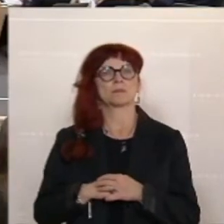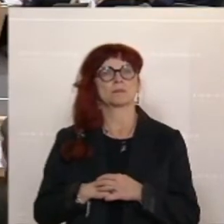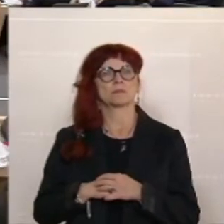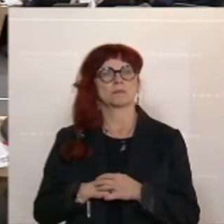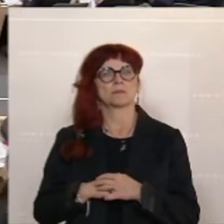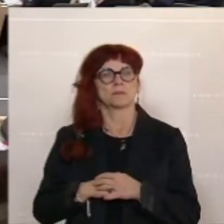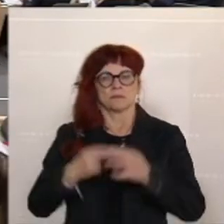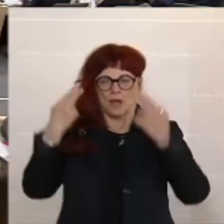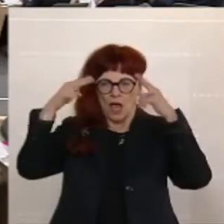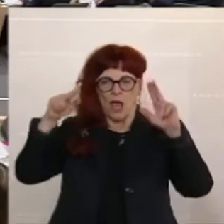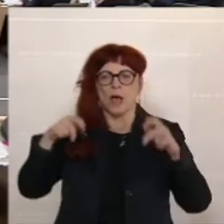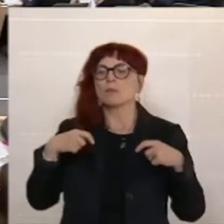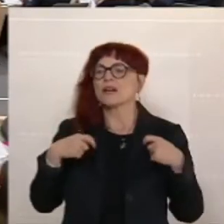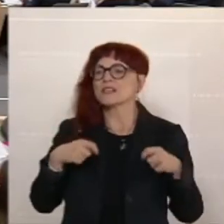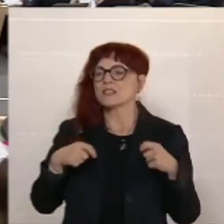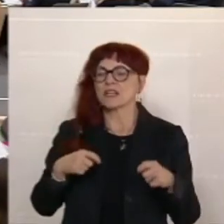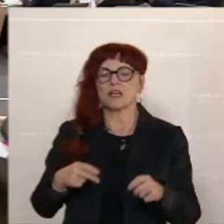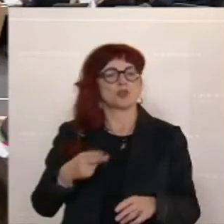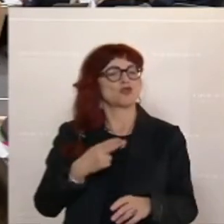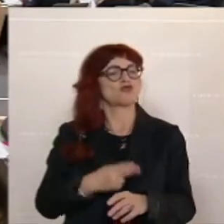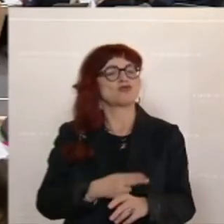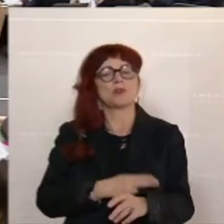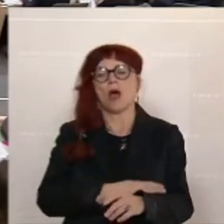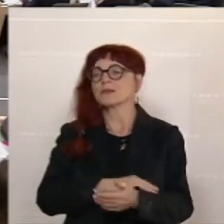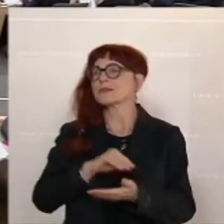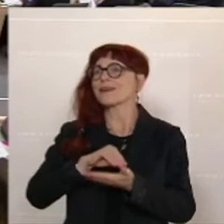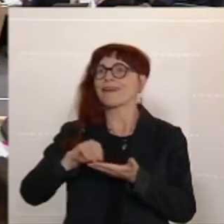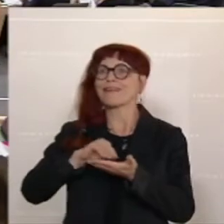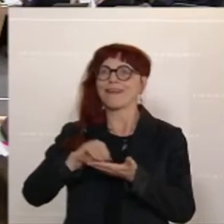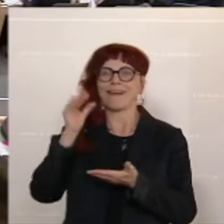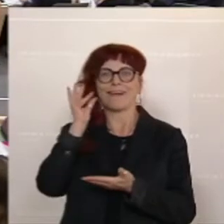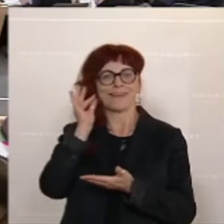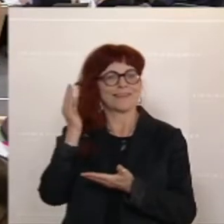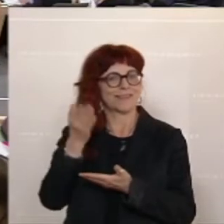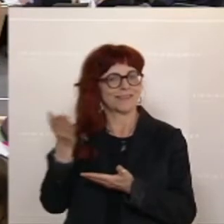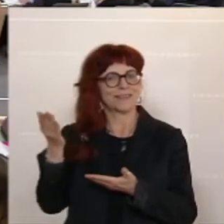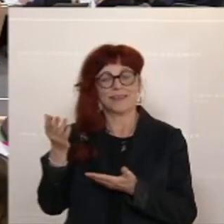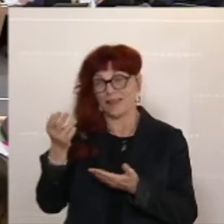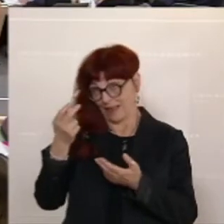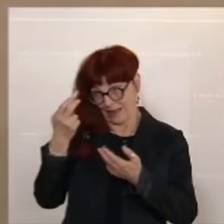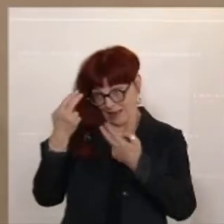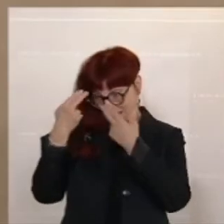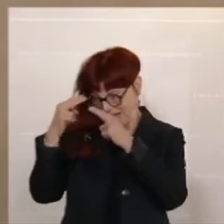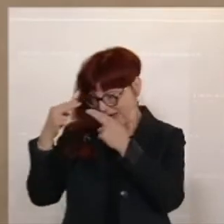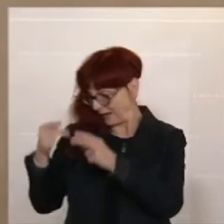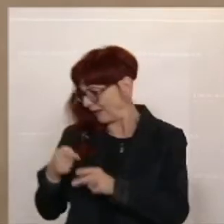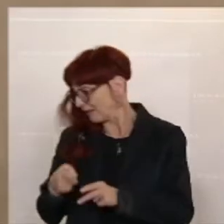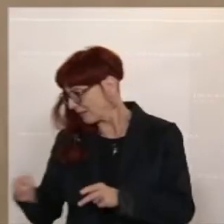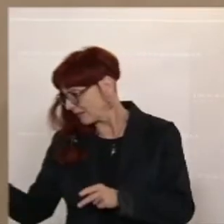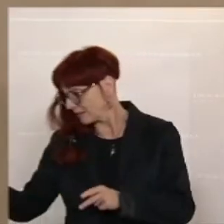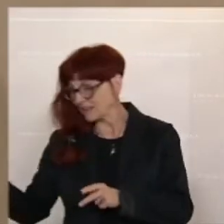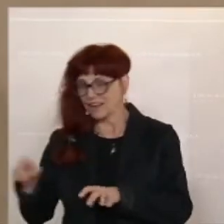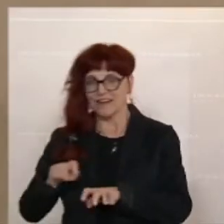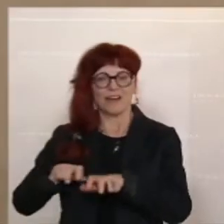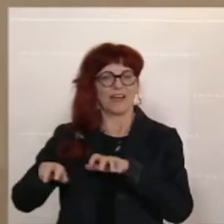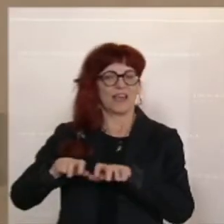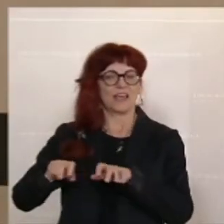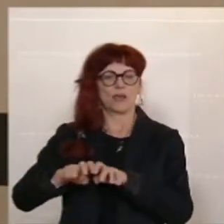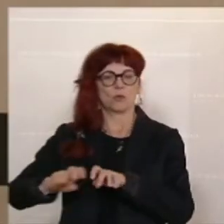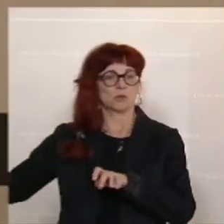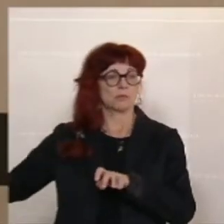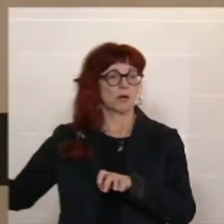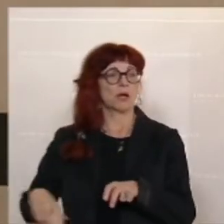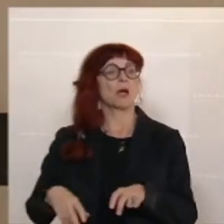Herr Präsident, Frau Staatssekretärin, die Herren auf der Regierungsbank, werte Kolleginnen und Kollegen, aber vor allem